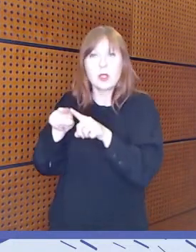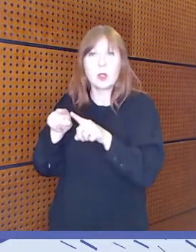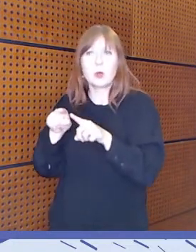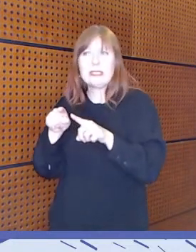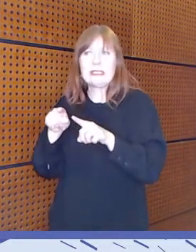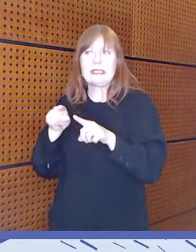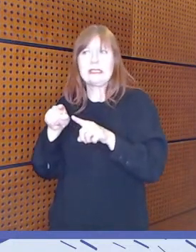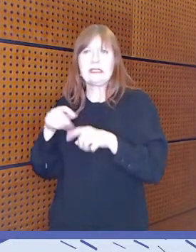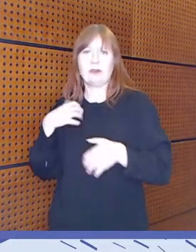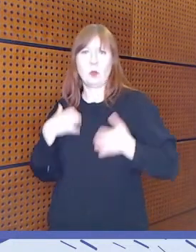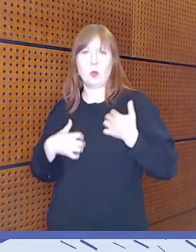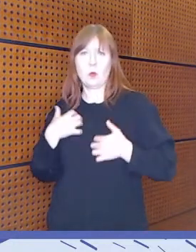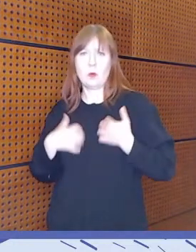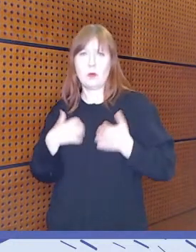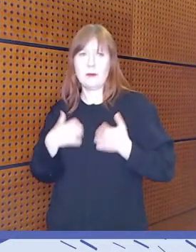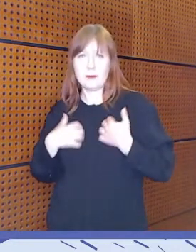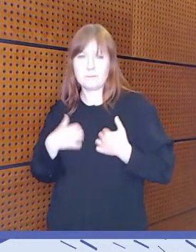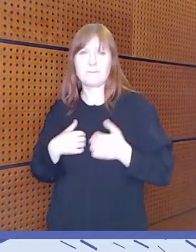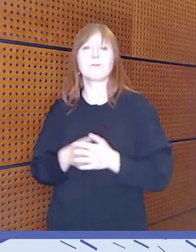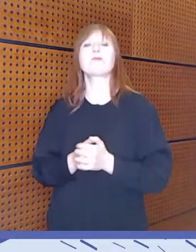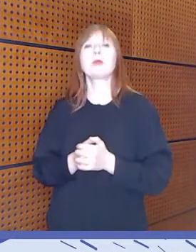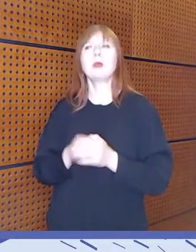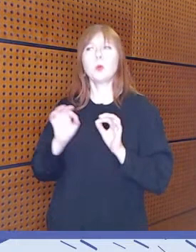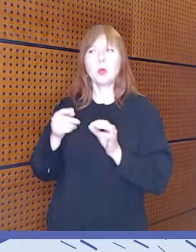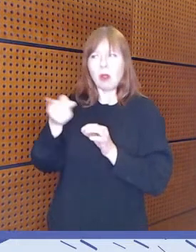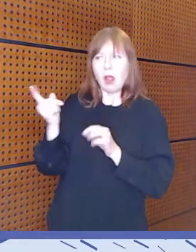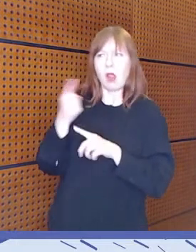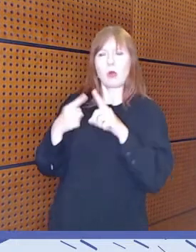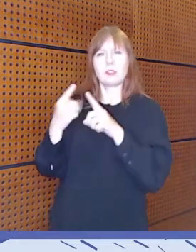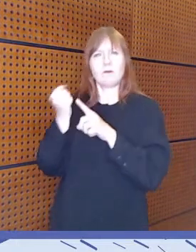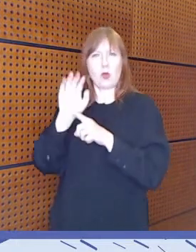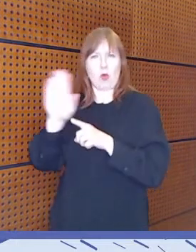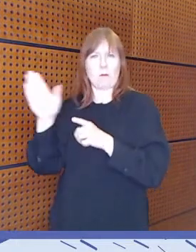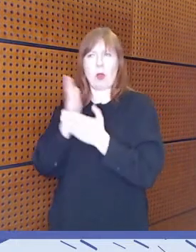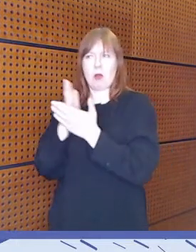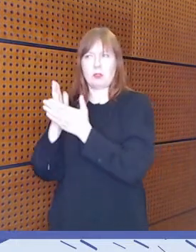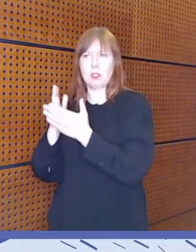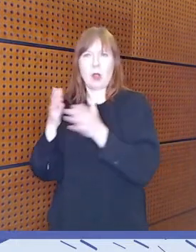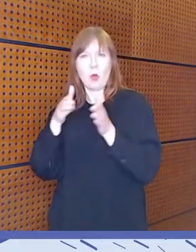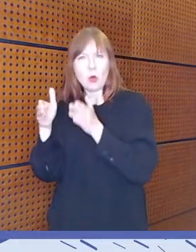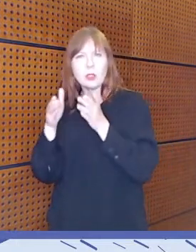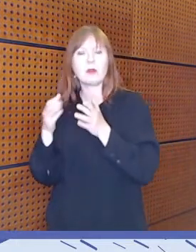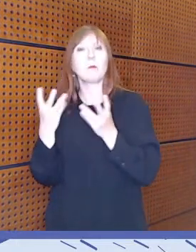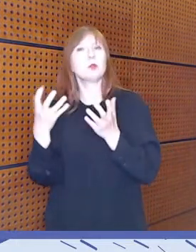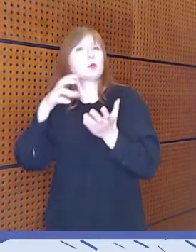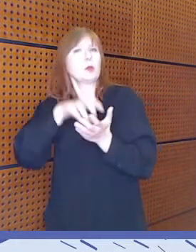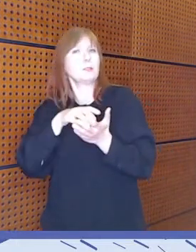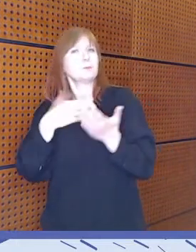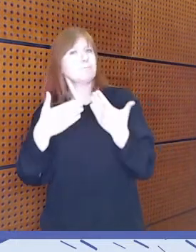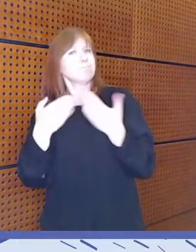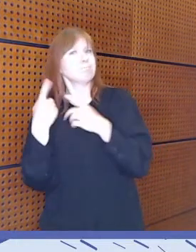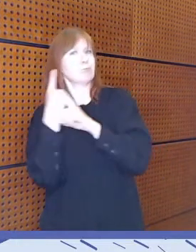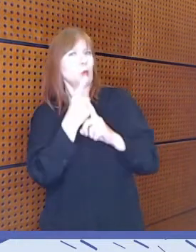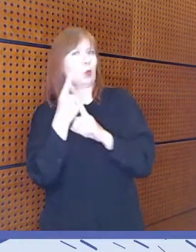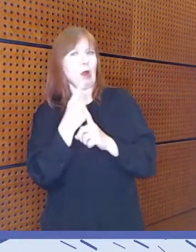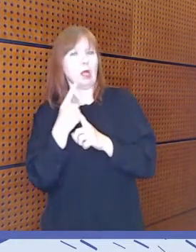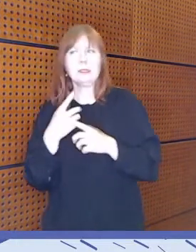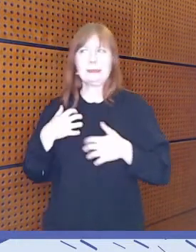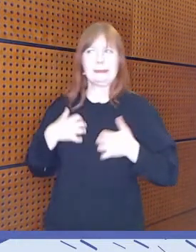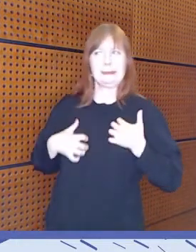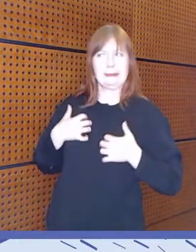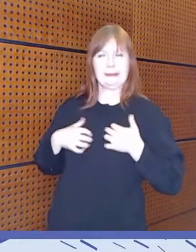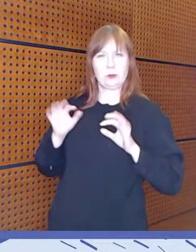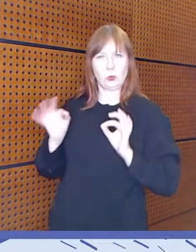mahdollisuuksista hoitaa omia asioita ja osallistua sen yhteiskunnalliseen toimintaan. Mutta se on